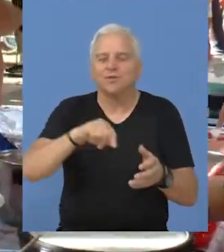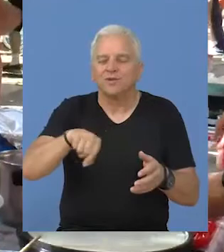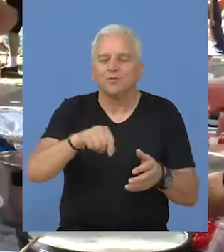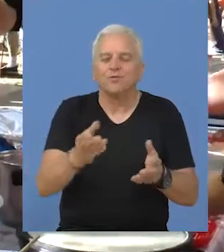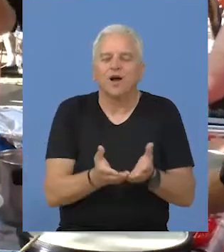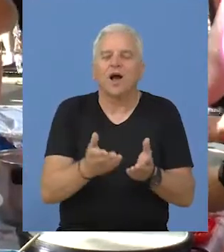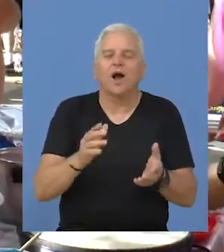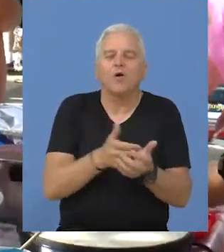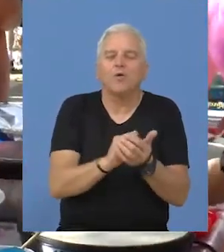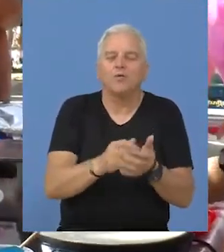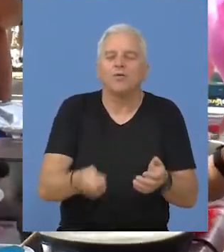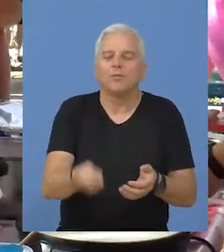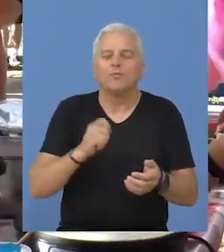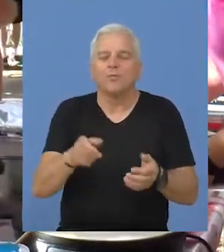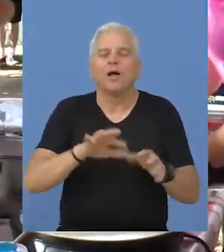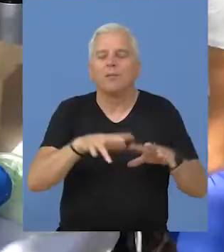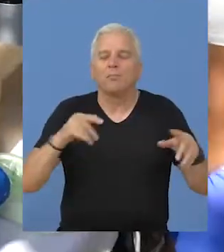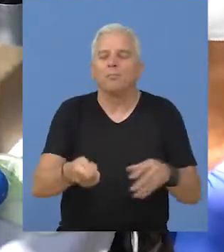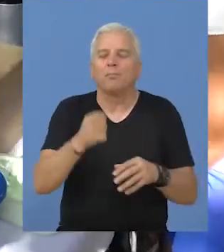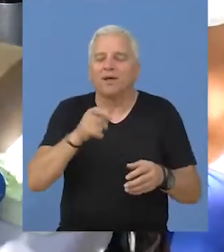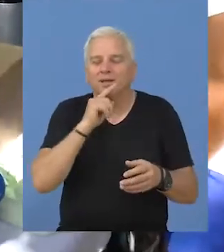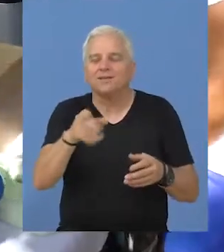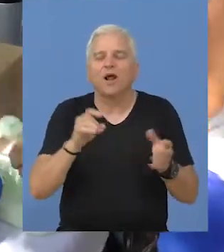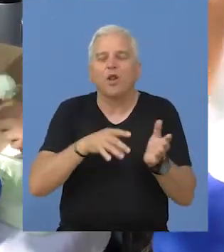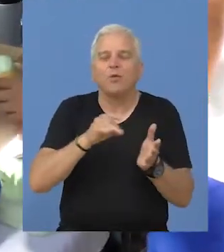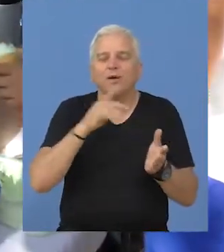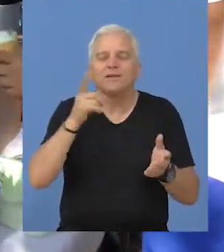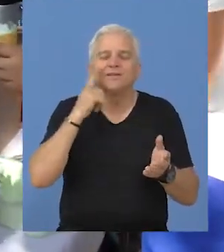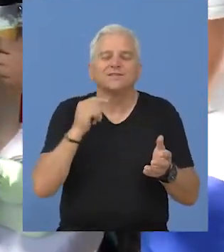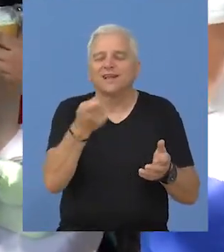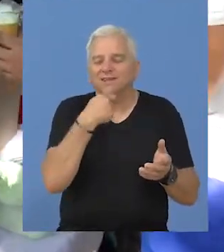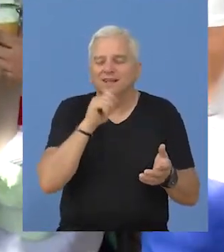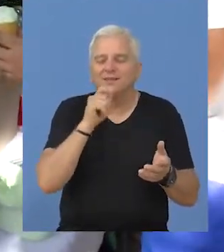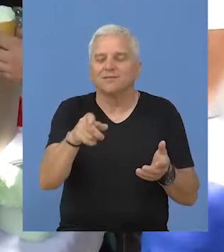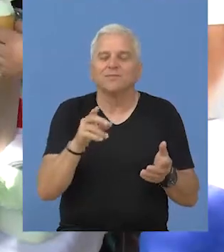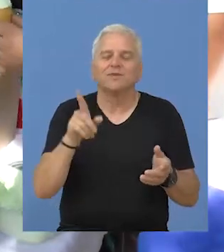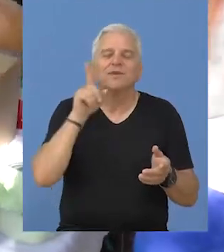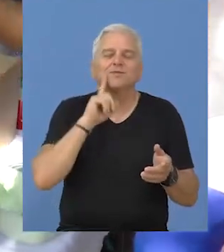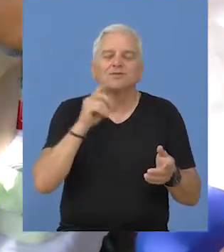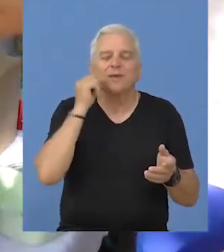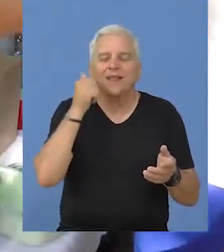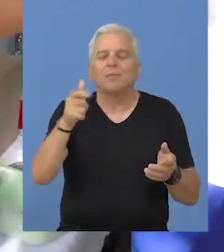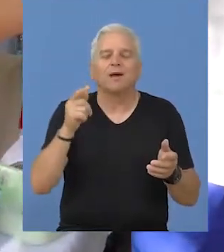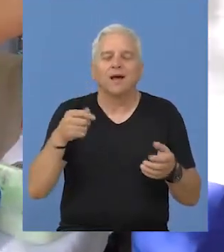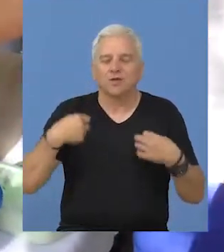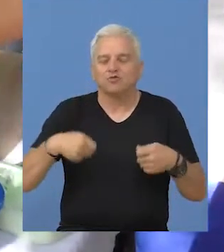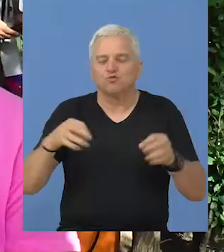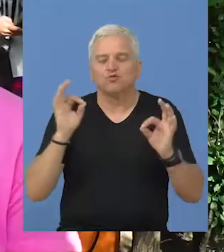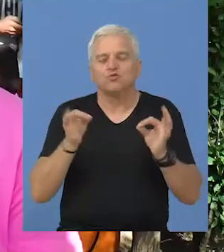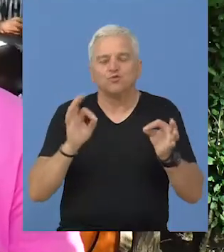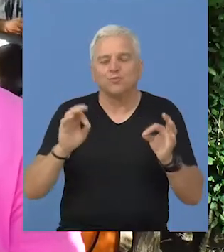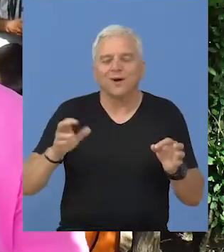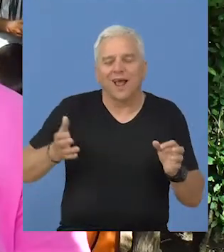bili kuvani kukuruzi, palačinke, kolači, pite, kokice, lubenice, dinje sladoledi. Supermame, superdame